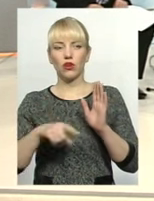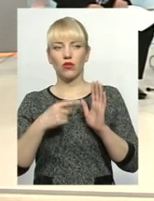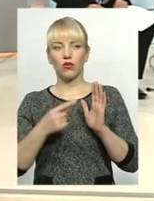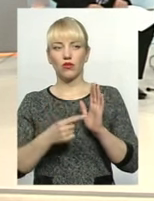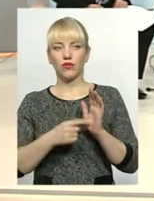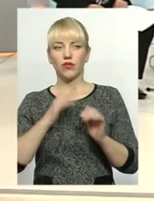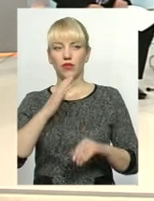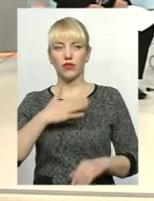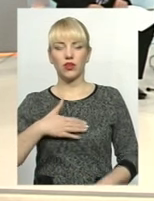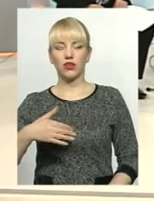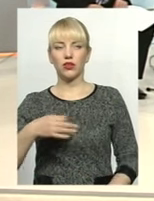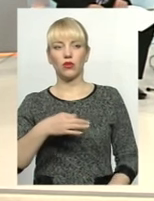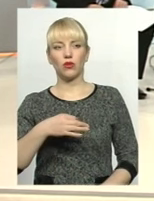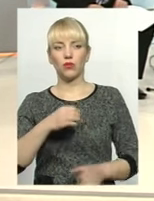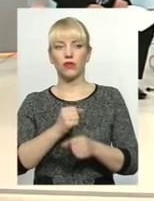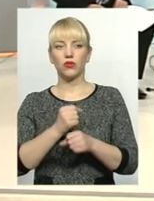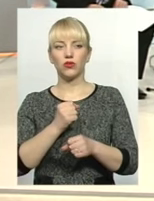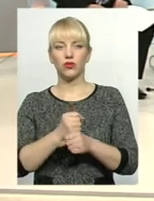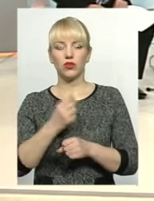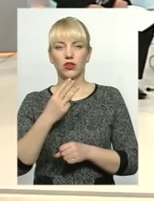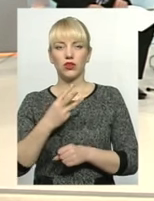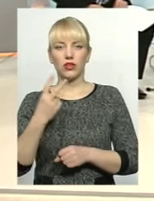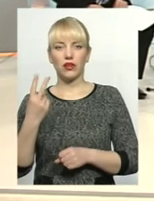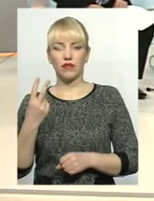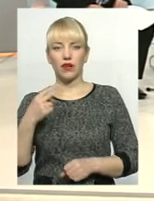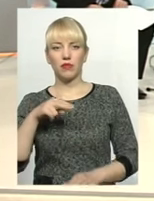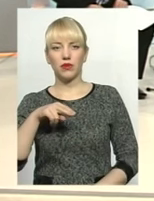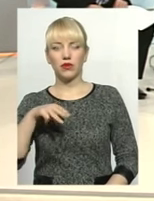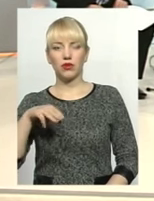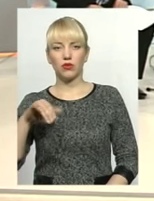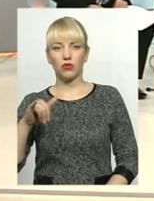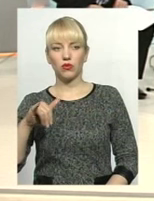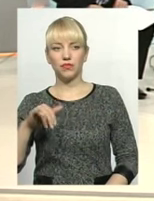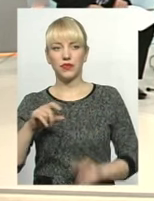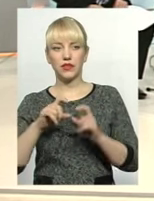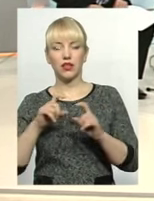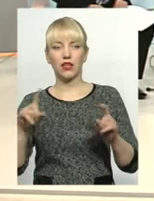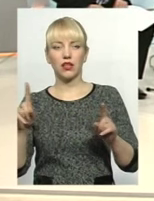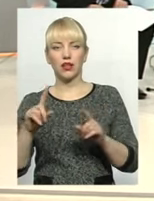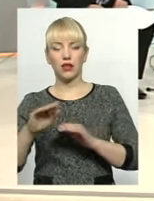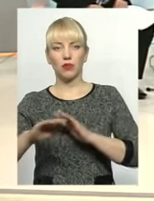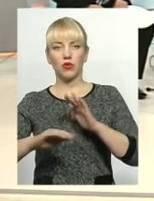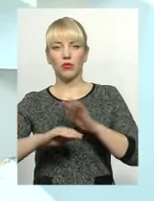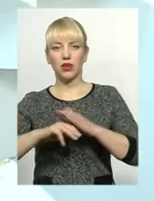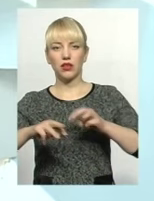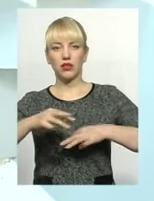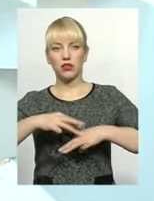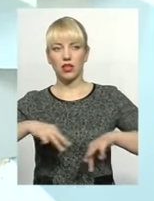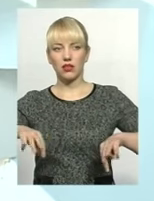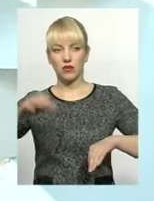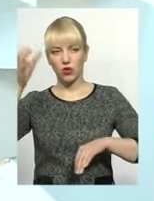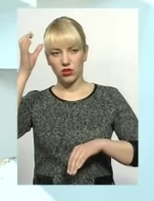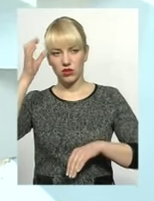в нашій області функціонує 32 професійно-технічних навчальних заклади, які підпорядковані Міністерство освіти і науки.